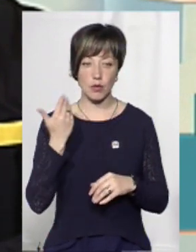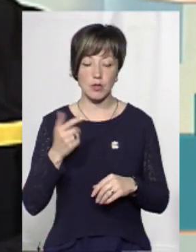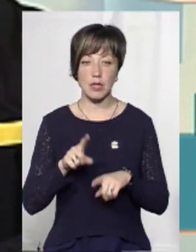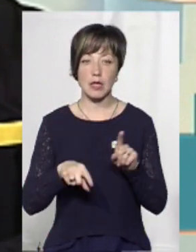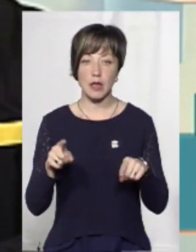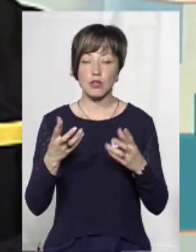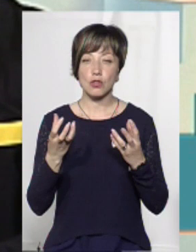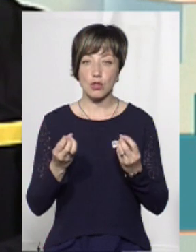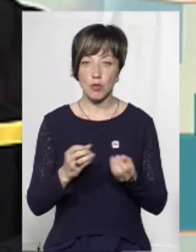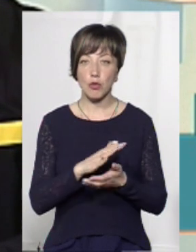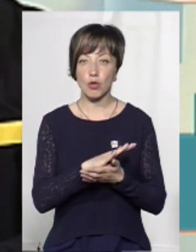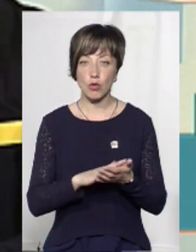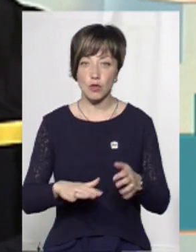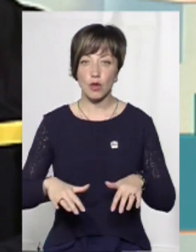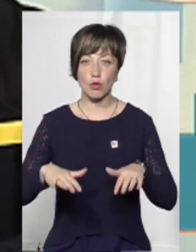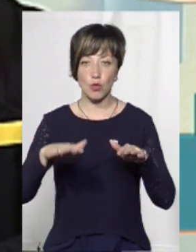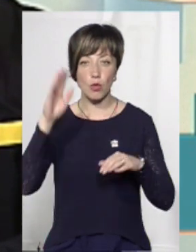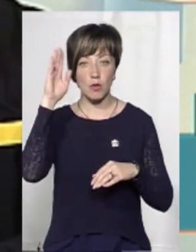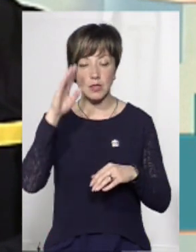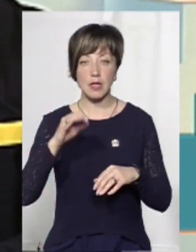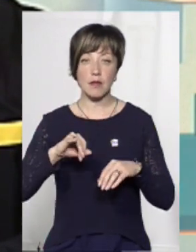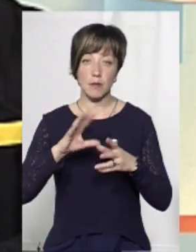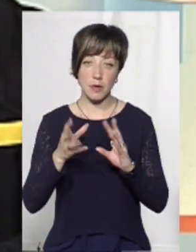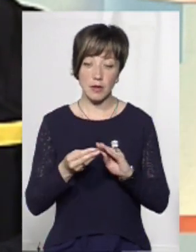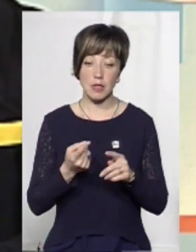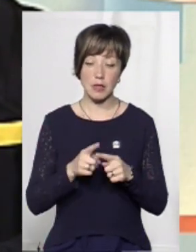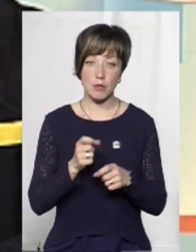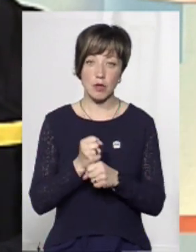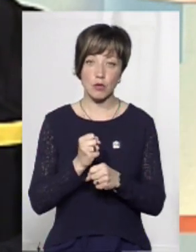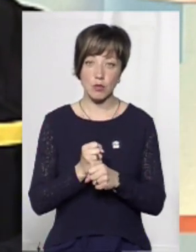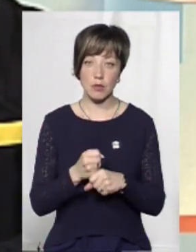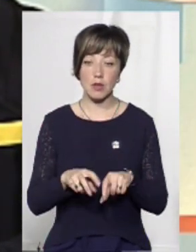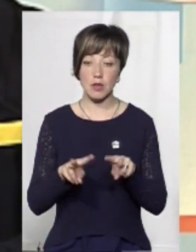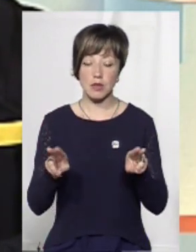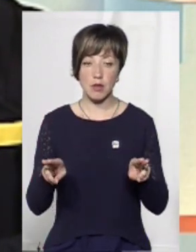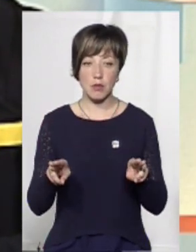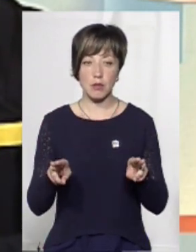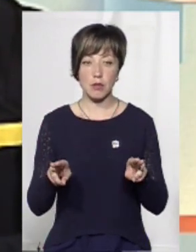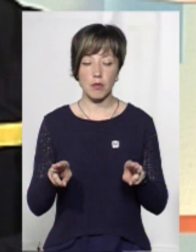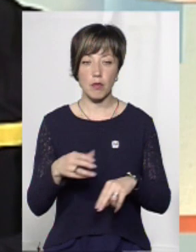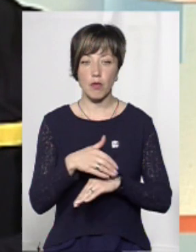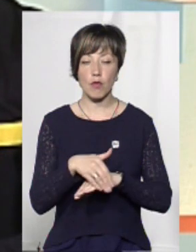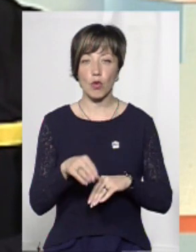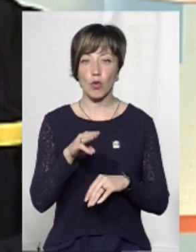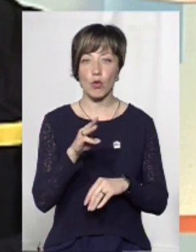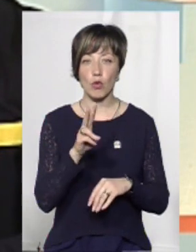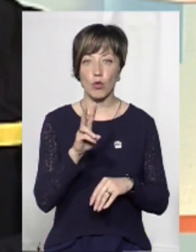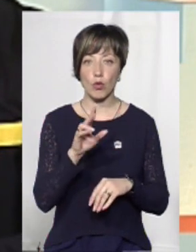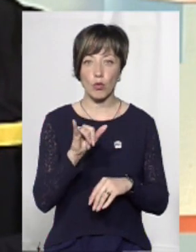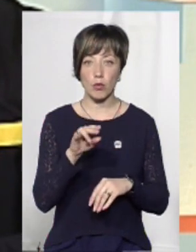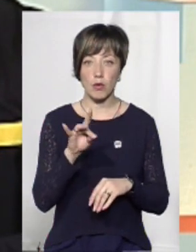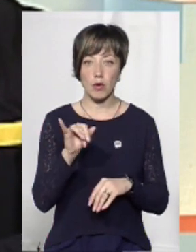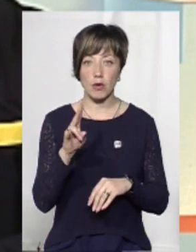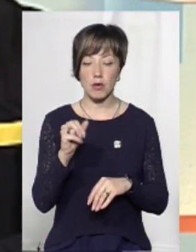Деякі ще затоплюються і, в принципі, ми над тим працюємо, так само, як над провулком Куприна біля Дубівського базару. Там